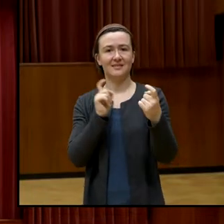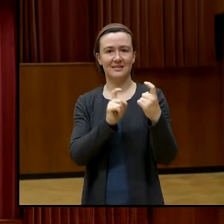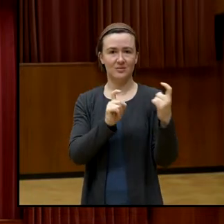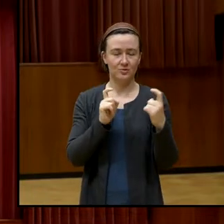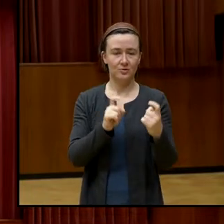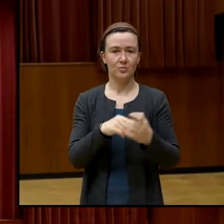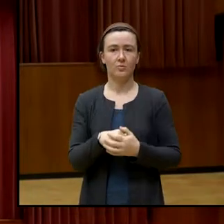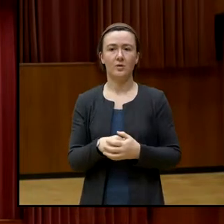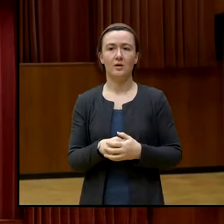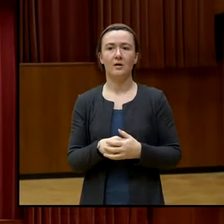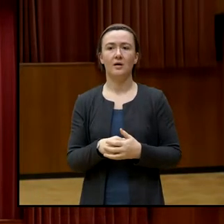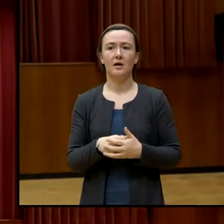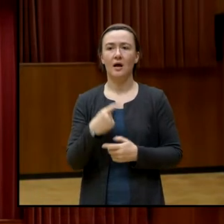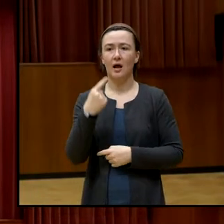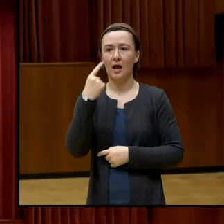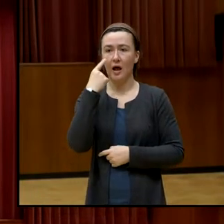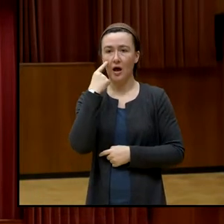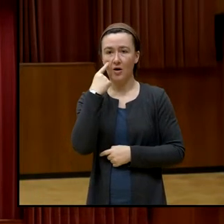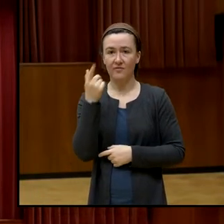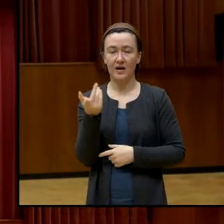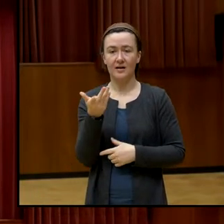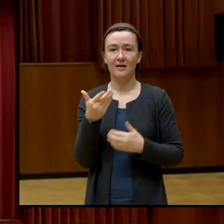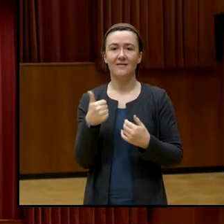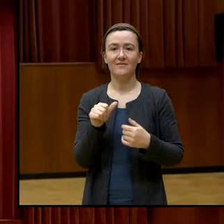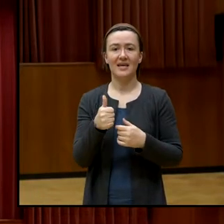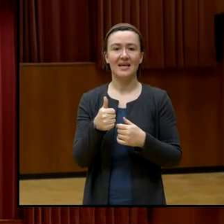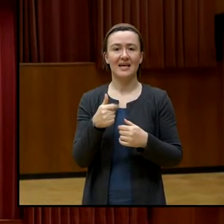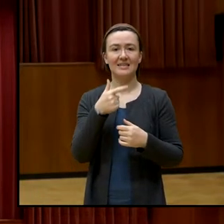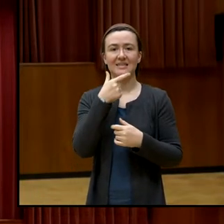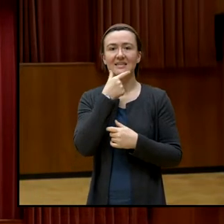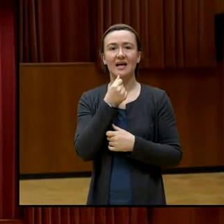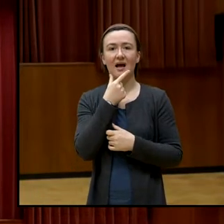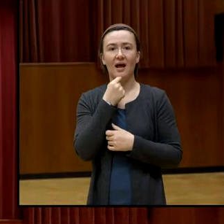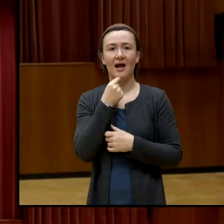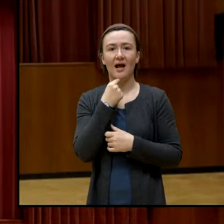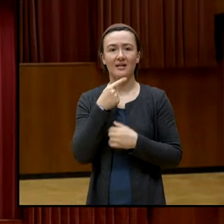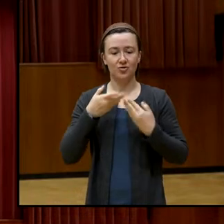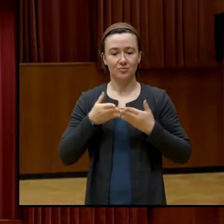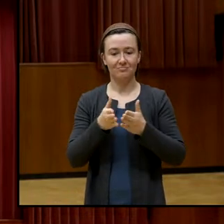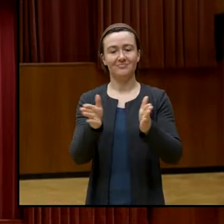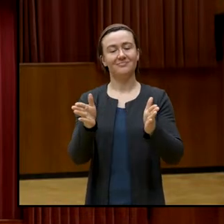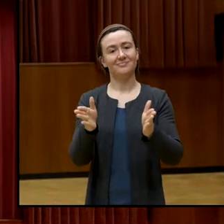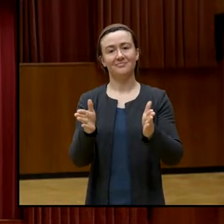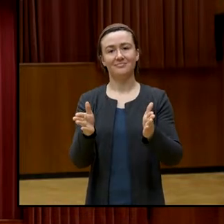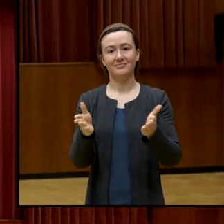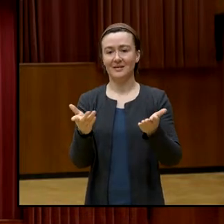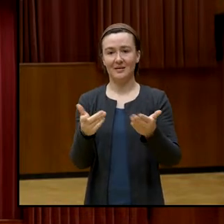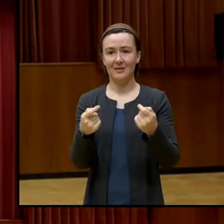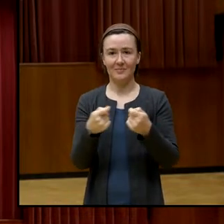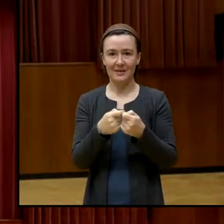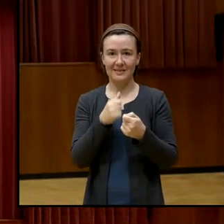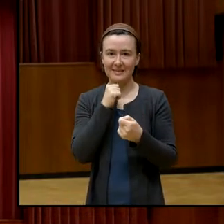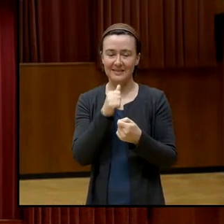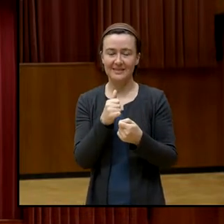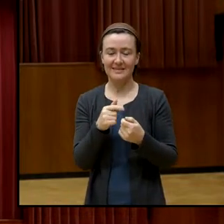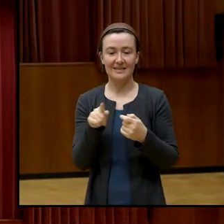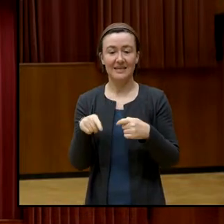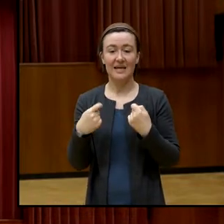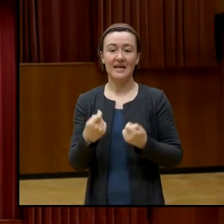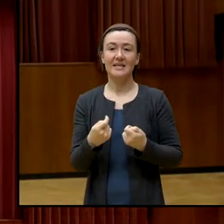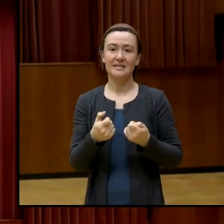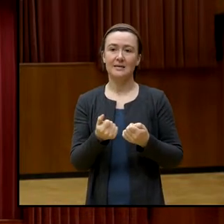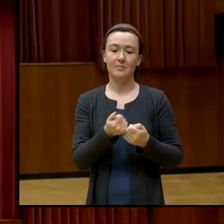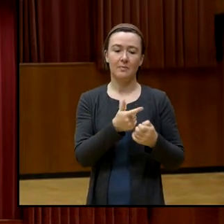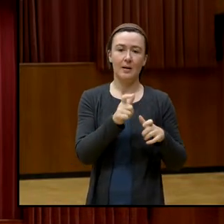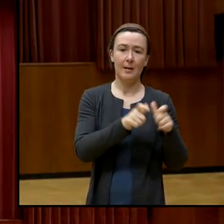Erstselektionsalter ein Problem ist und passieren dort genau nichts. Es gibt halt Kräfte der Beharrung und Kräfte des Fortschritts hier und es ist eine Auseinandersetzung um